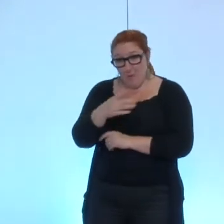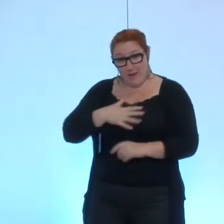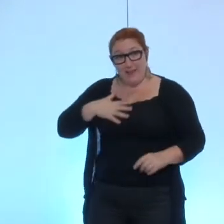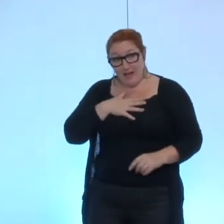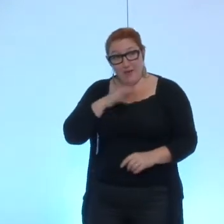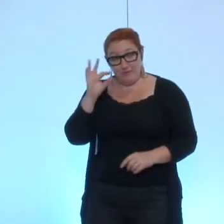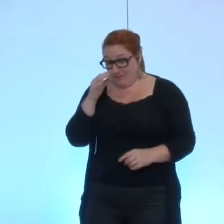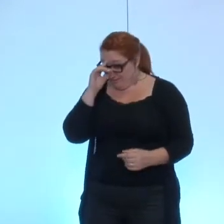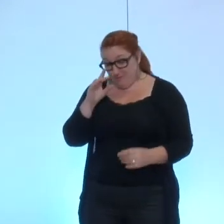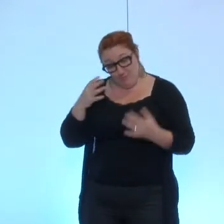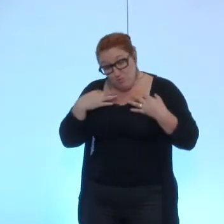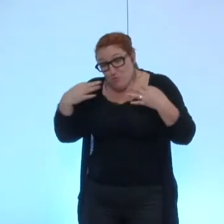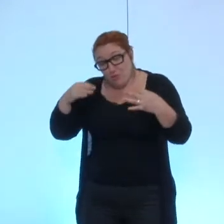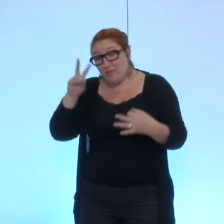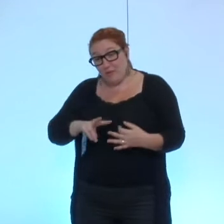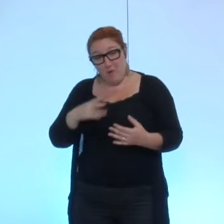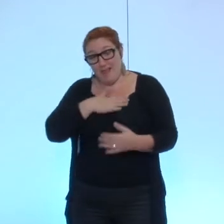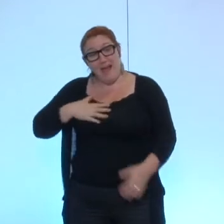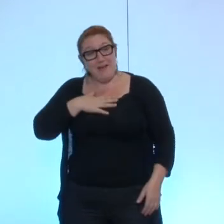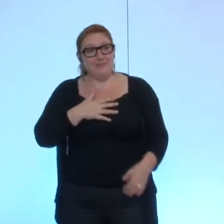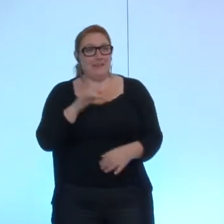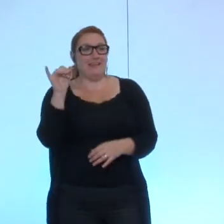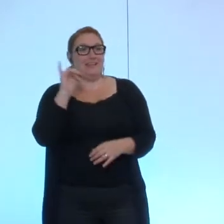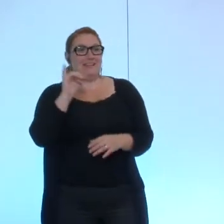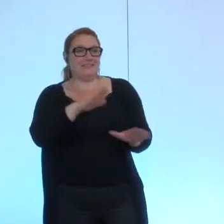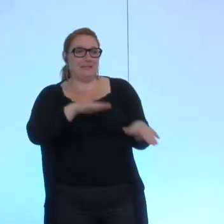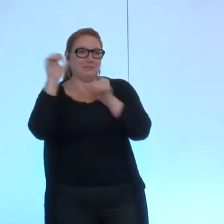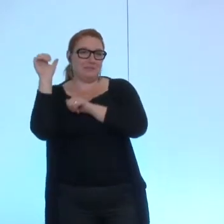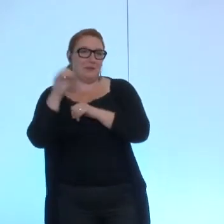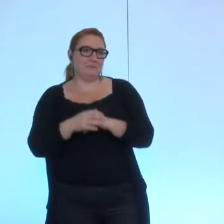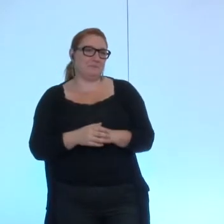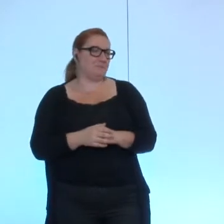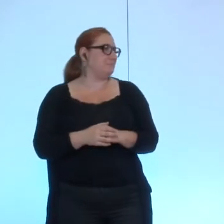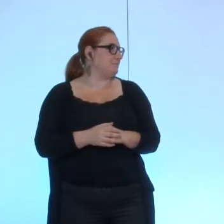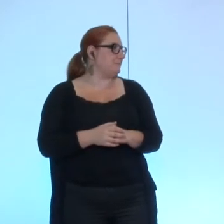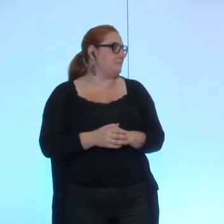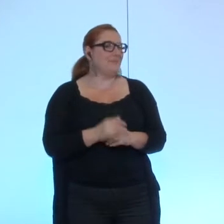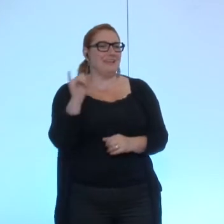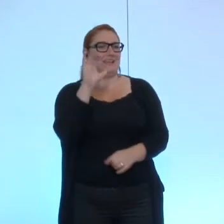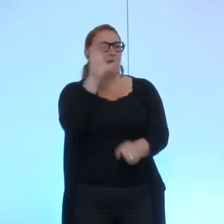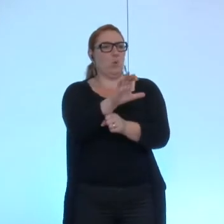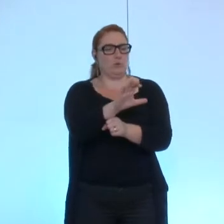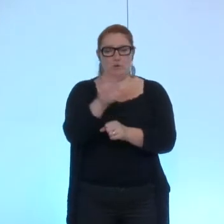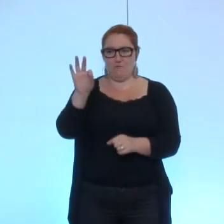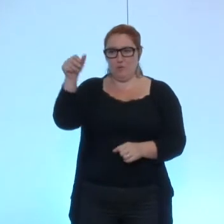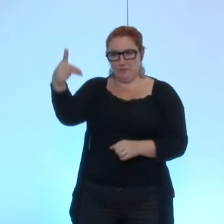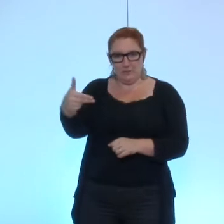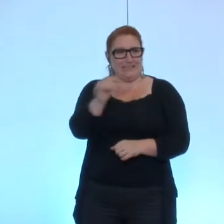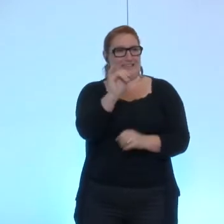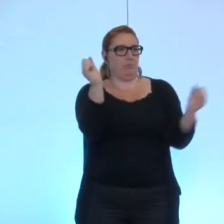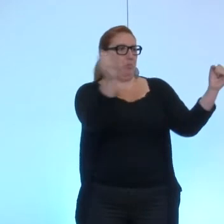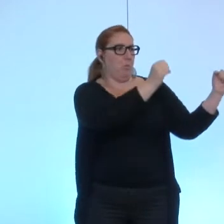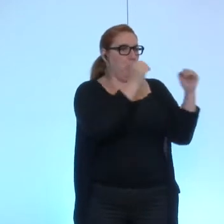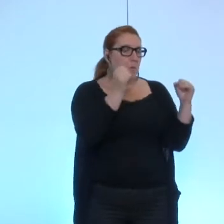objectivement qui s'abstient sur cette délibération qui vote contre donc le Front National qui vote